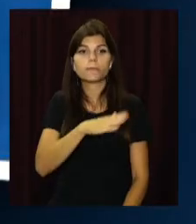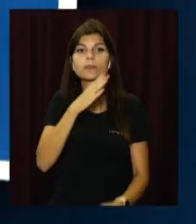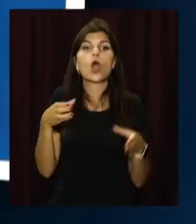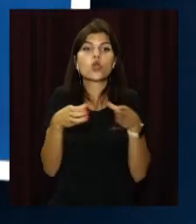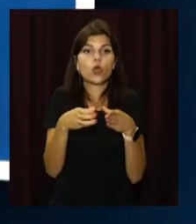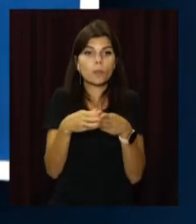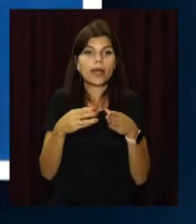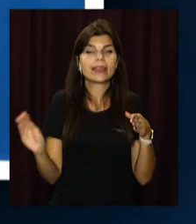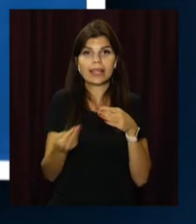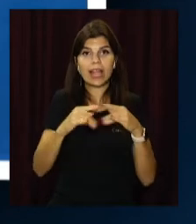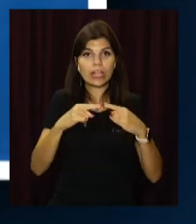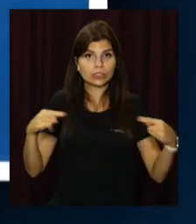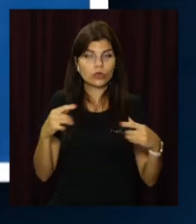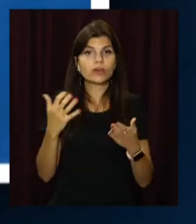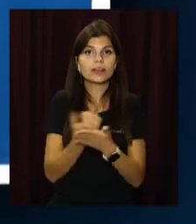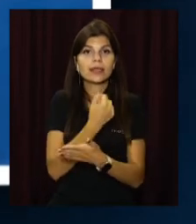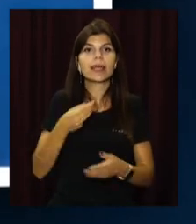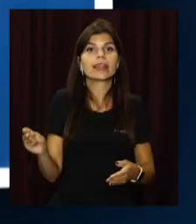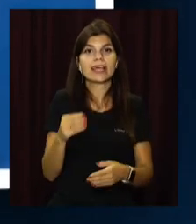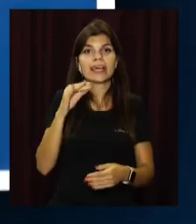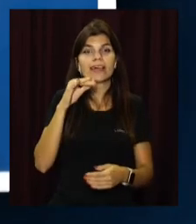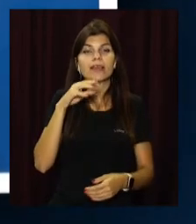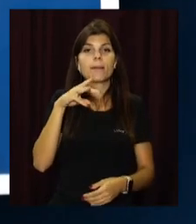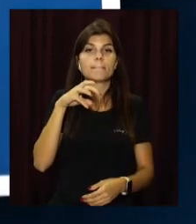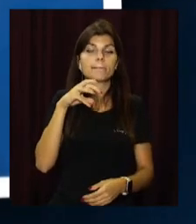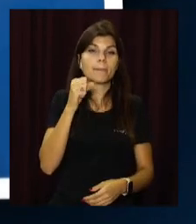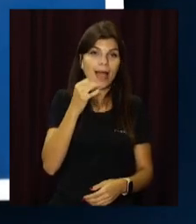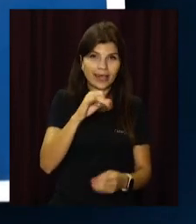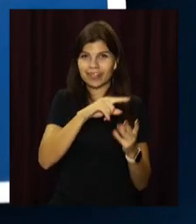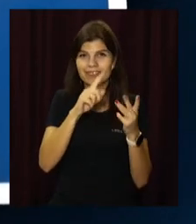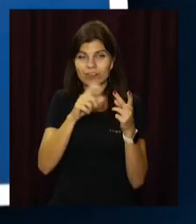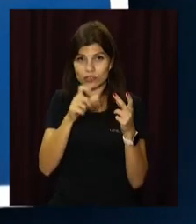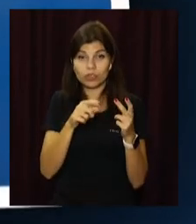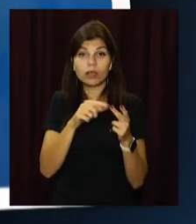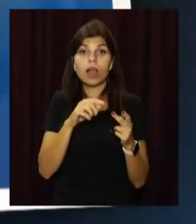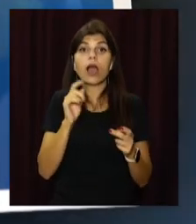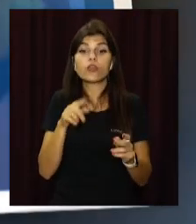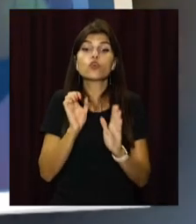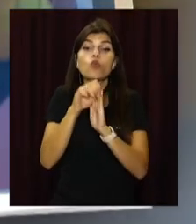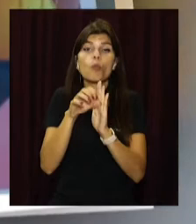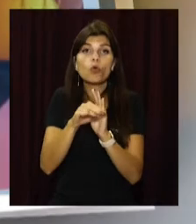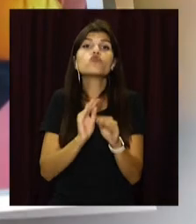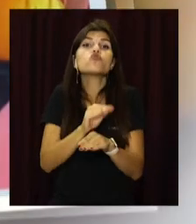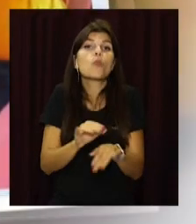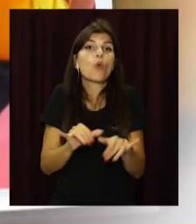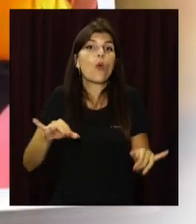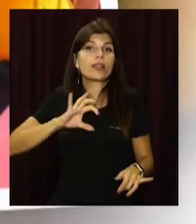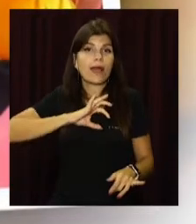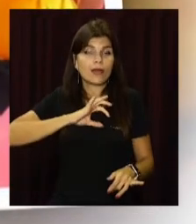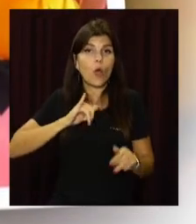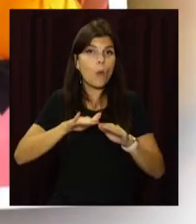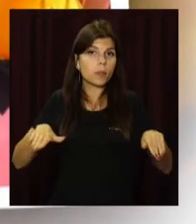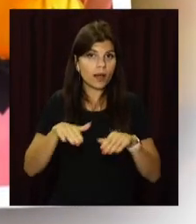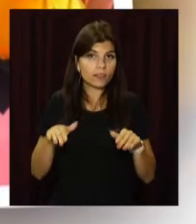грі в настільному тенісі завоювали тенісисти Іван Май і Лев Кац. А вже незабаром скарбничку збірною поповнили нагороди у